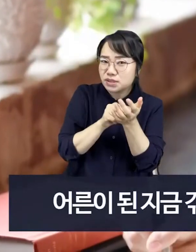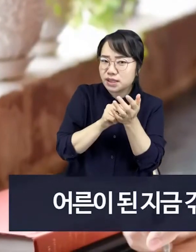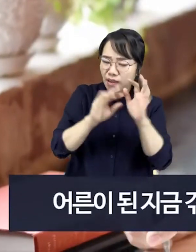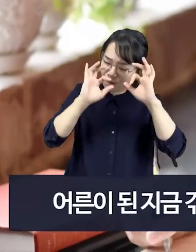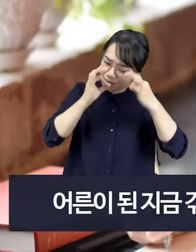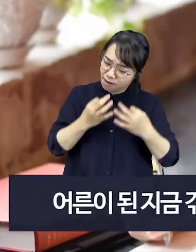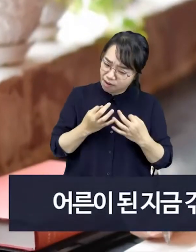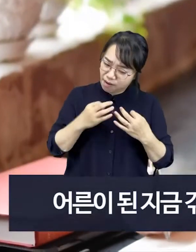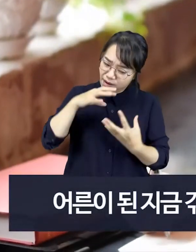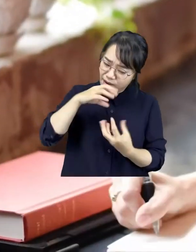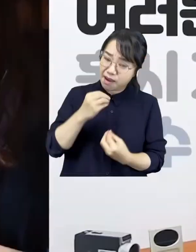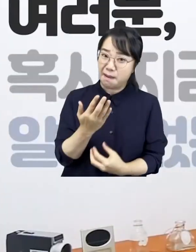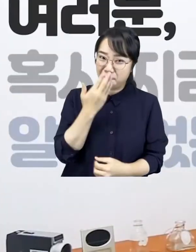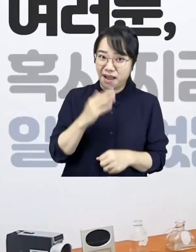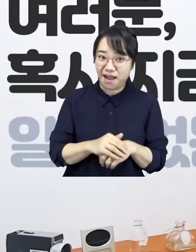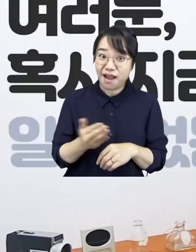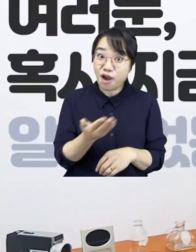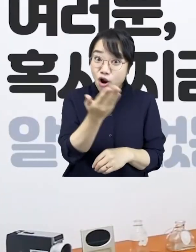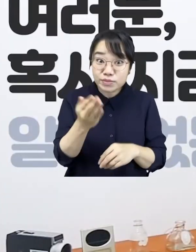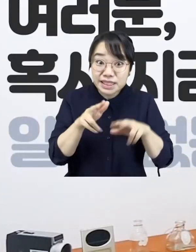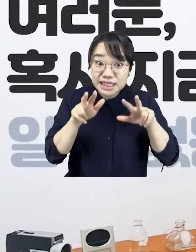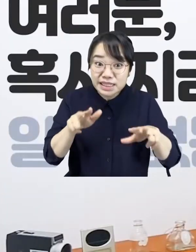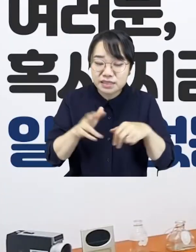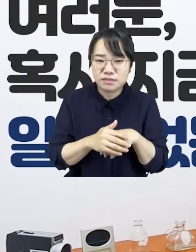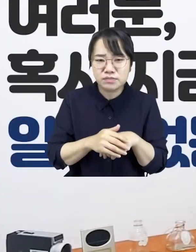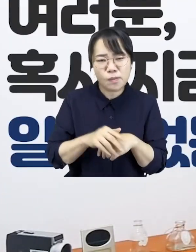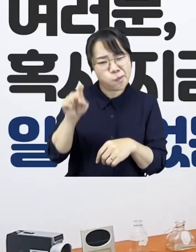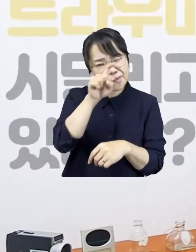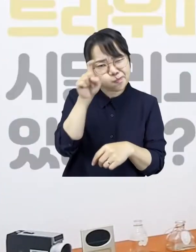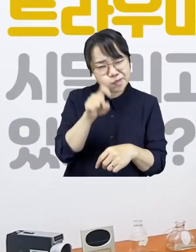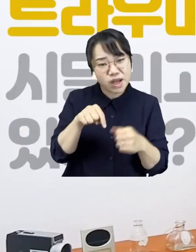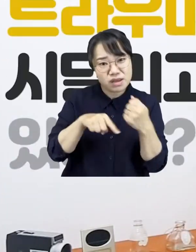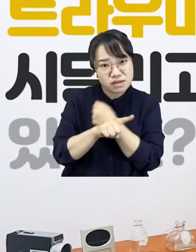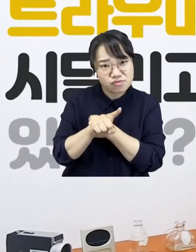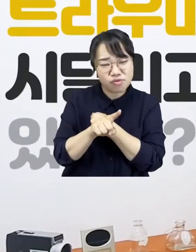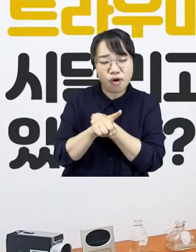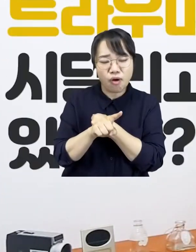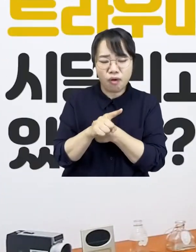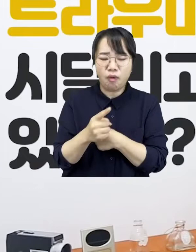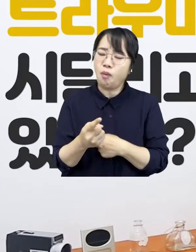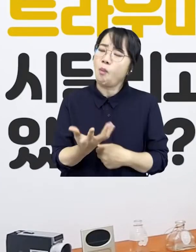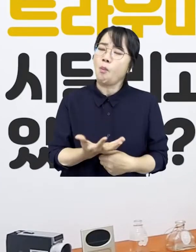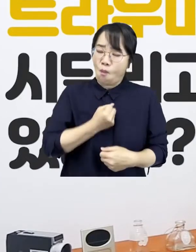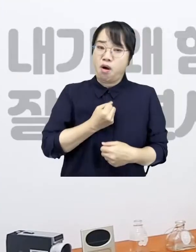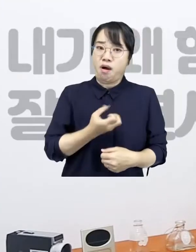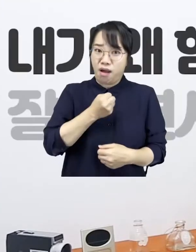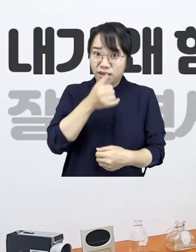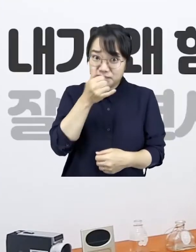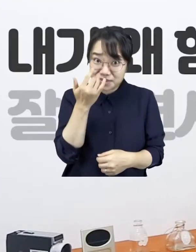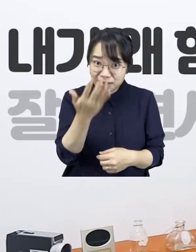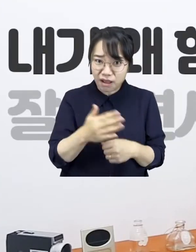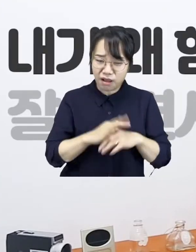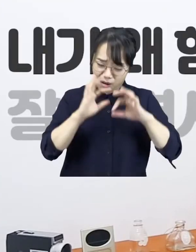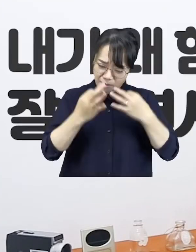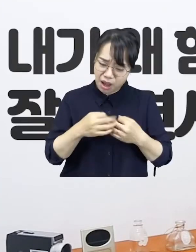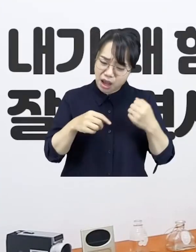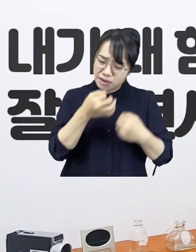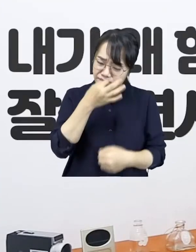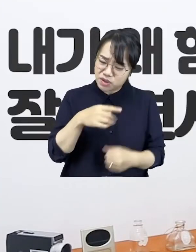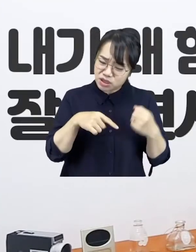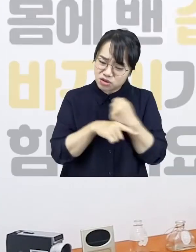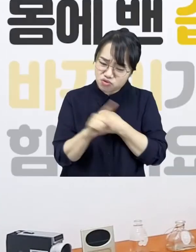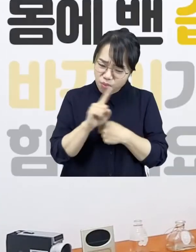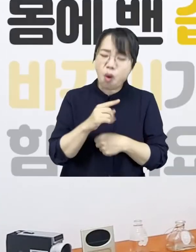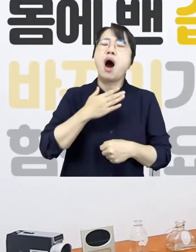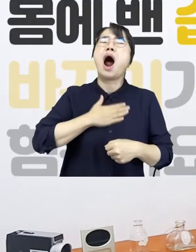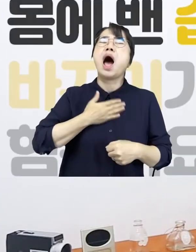있는 문제를 되돌아볼 수 있습니다 여러분 혹시 지금 알 수 없는 트라우마에 시달리고 있나요? 혹은 내가 왜 힘든지 잘